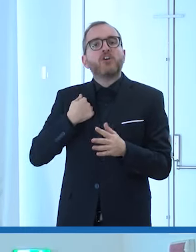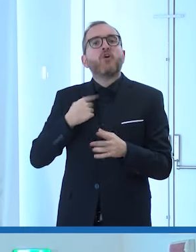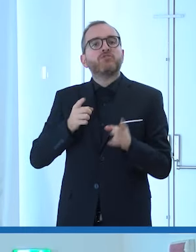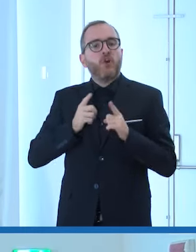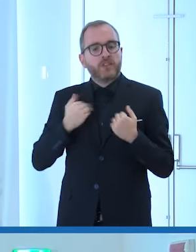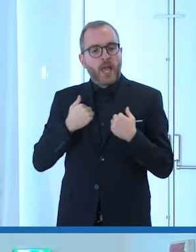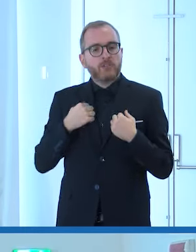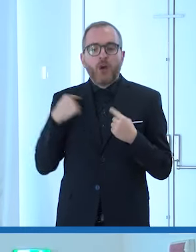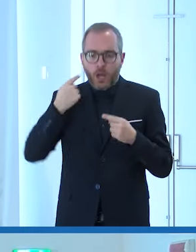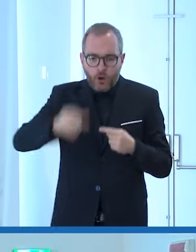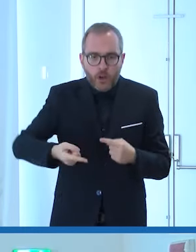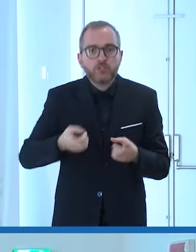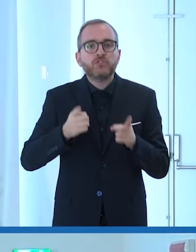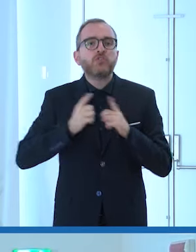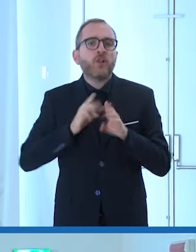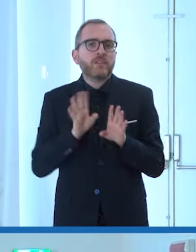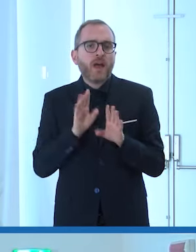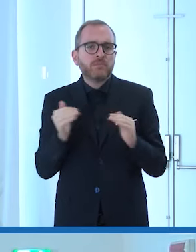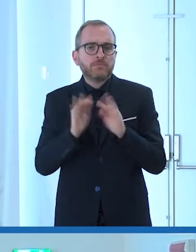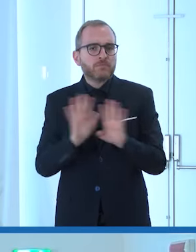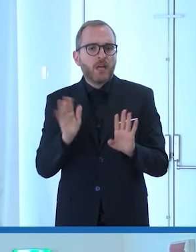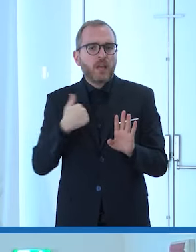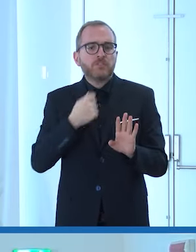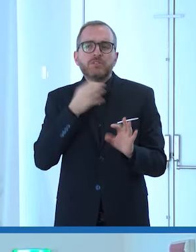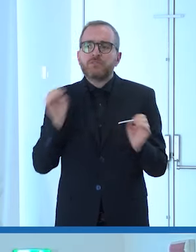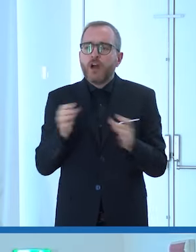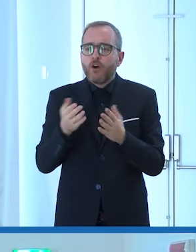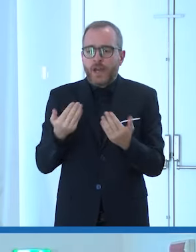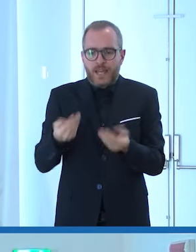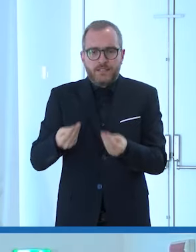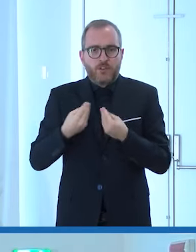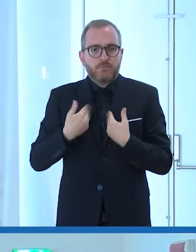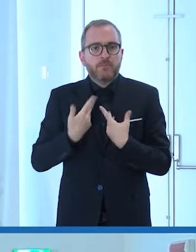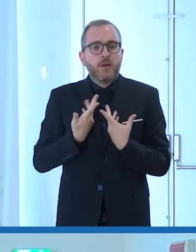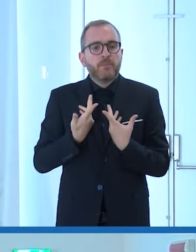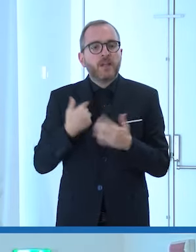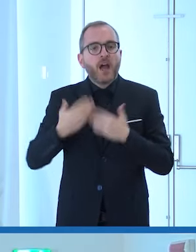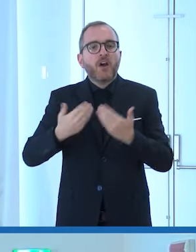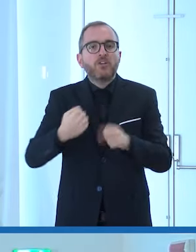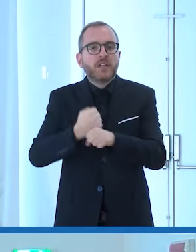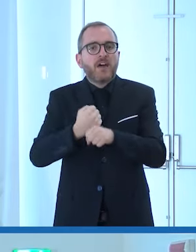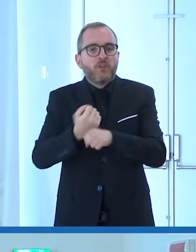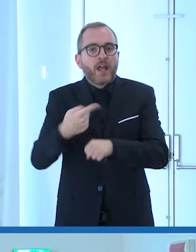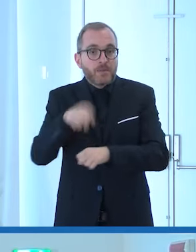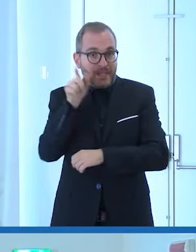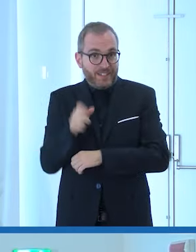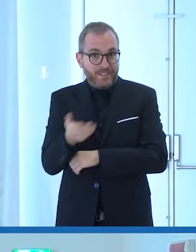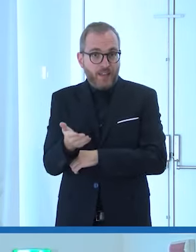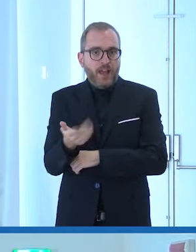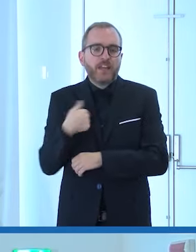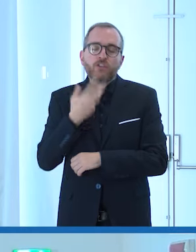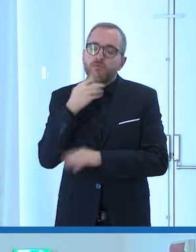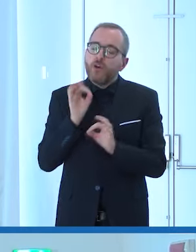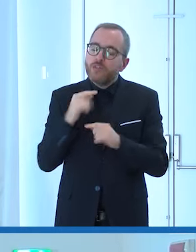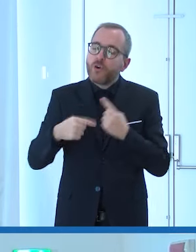soldato oggi mi è stata data l'opportunità di continuare a servire il mio paese che era quello che volevo